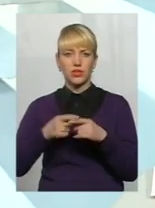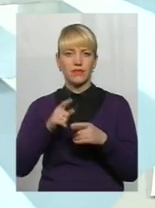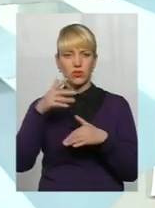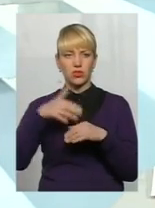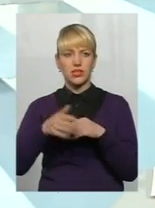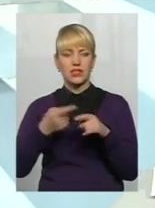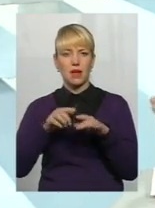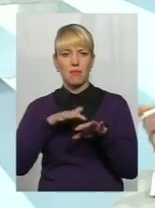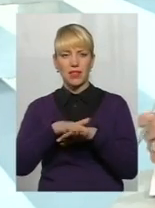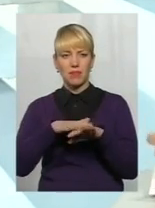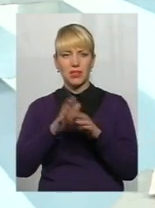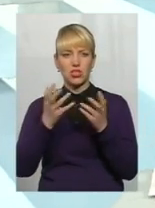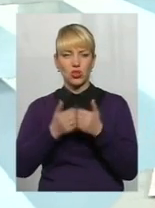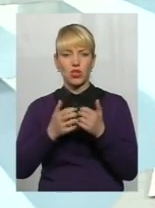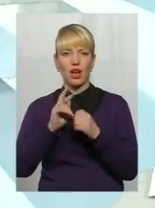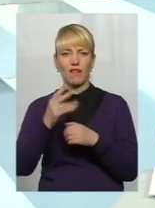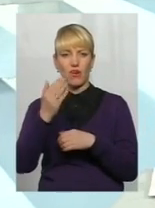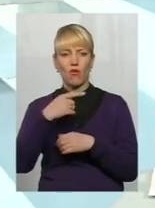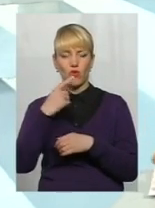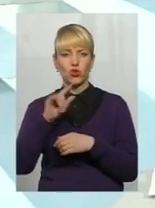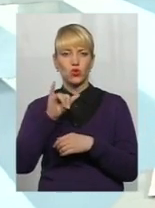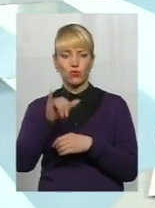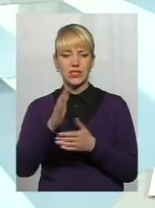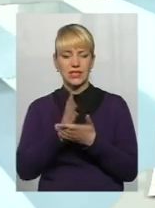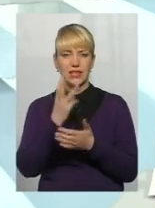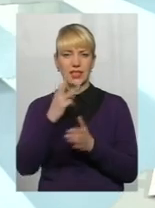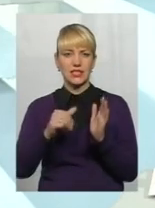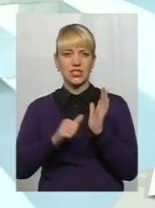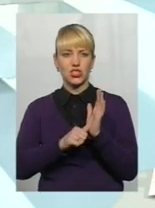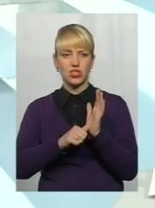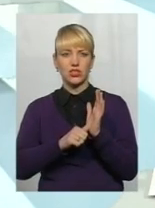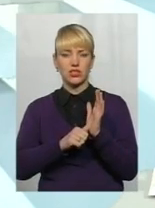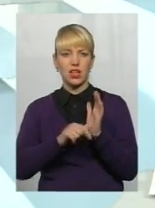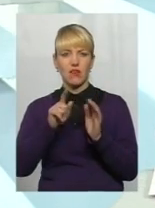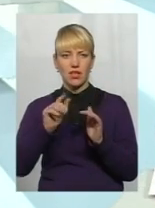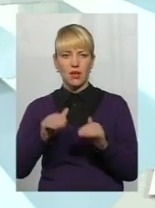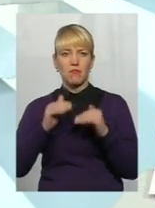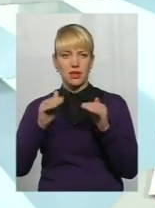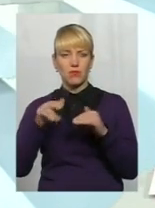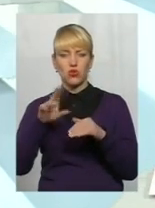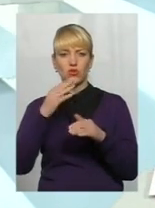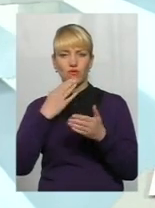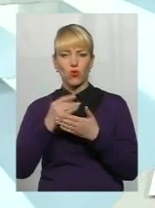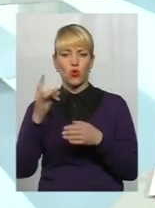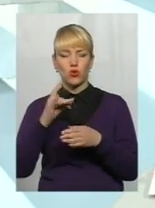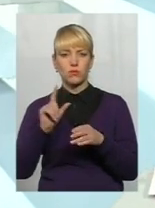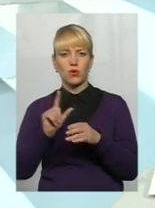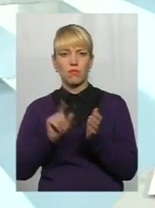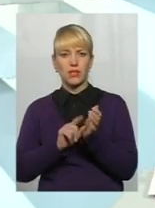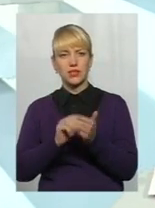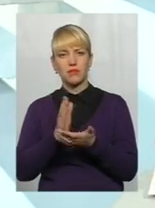математичний розрахунок, але так як ви говорите, що у вас 36... А ви якісь підвищення до свого розміру пенсії маєте ще?